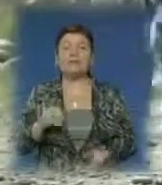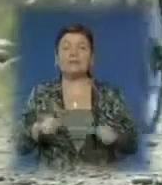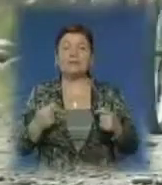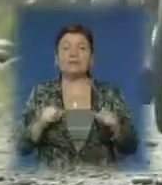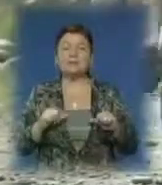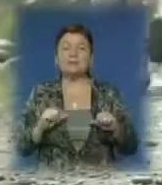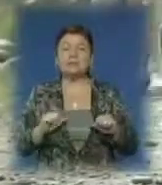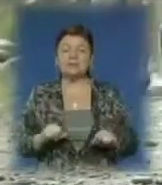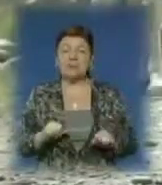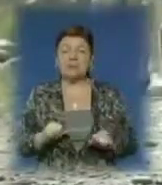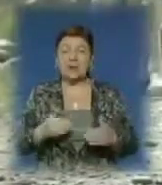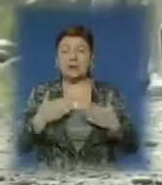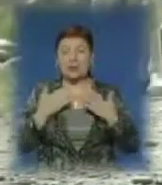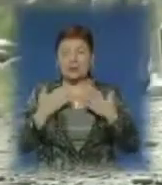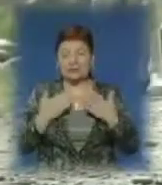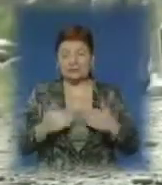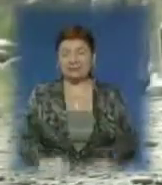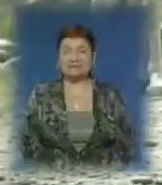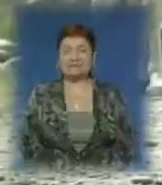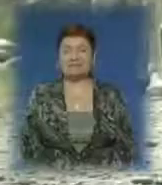можливість бедевлі процитувати й майбутнього.